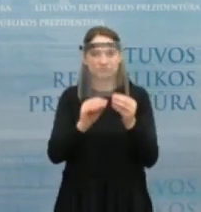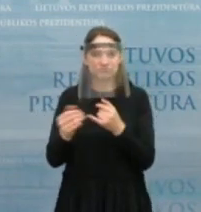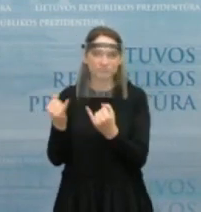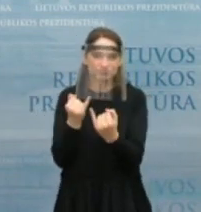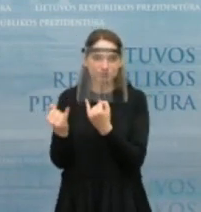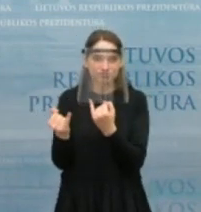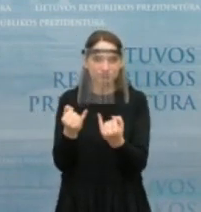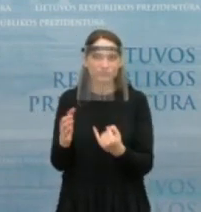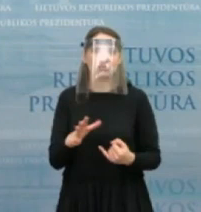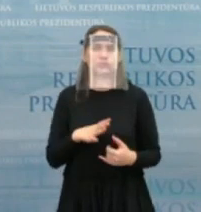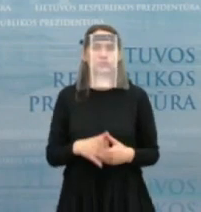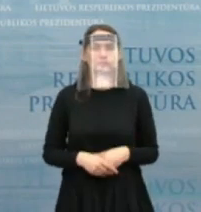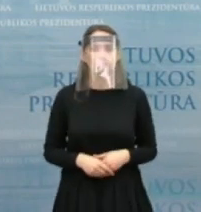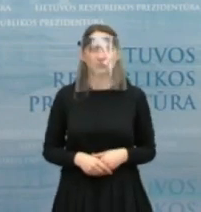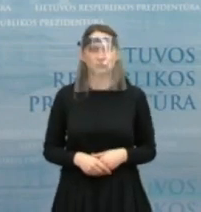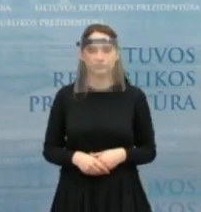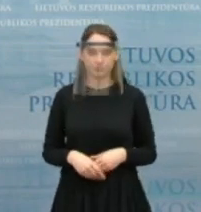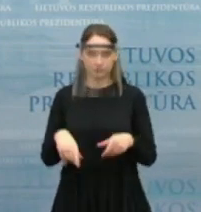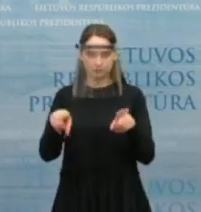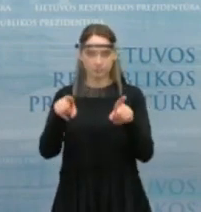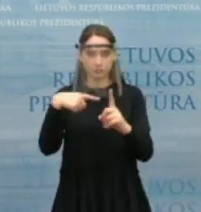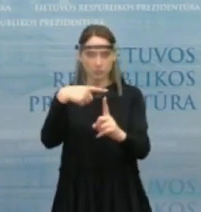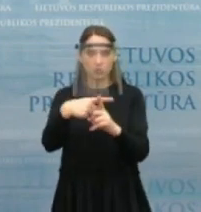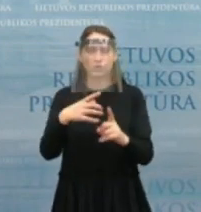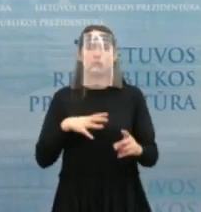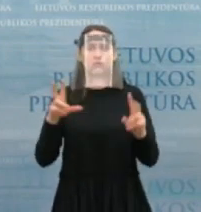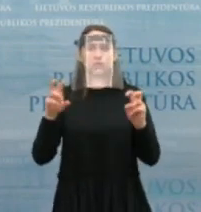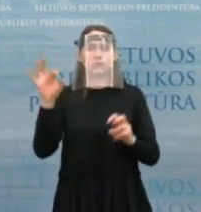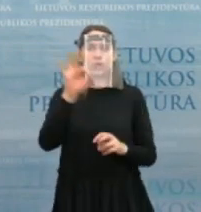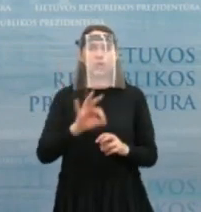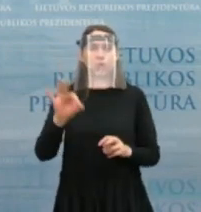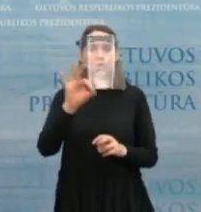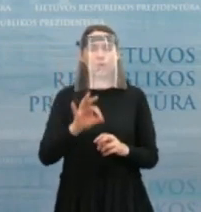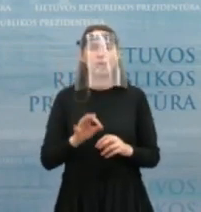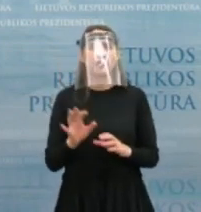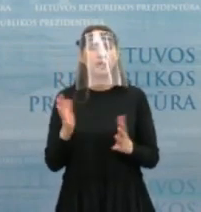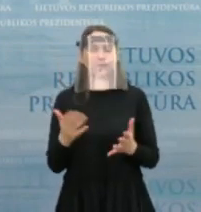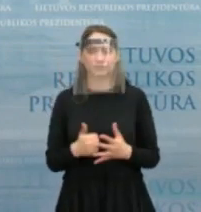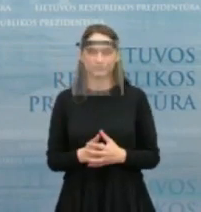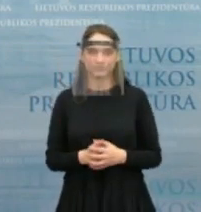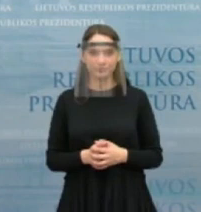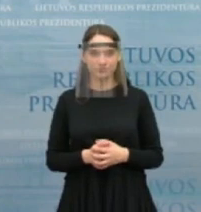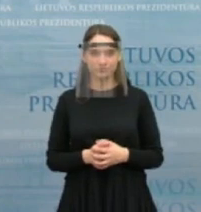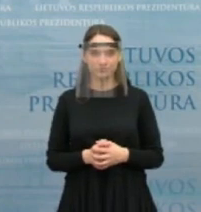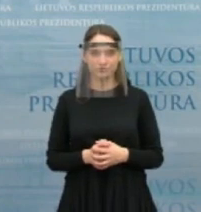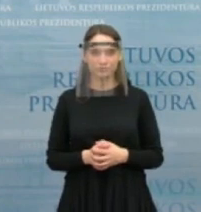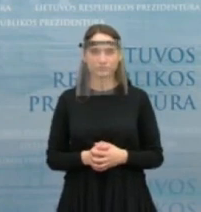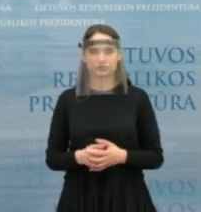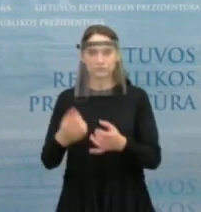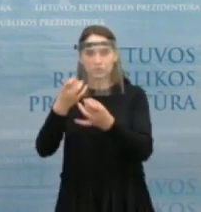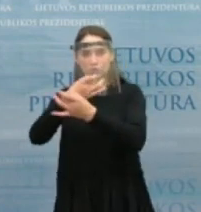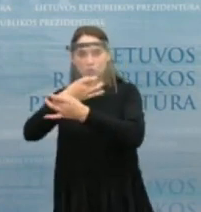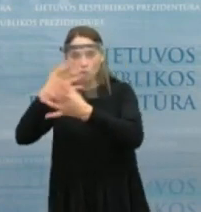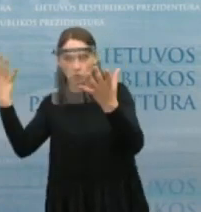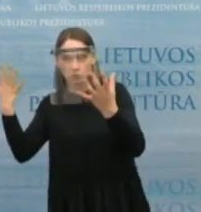ir tikrai labai rimtai vertinu supratimą tarp to, kad kultūros ir švietimo